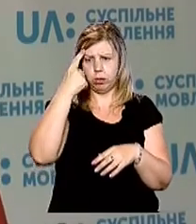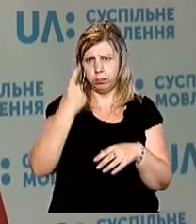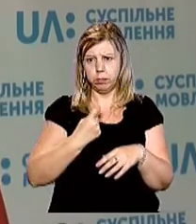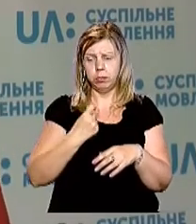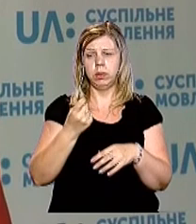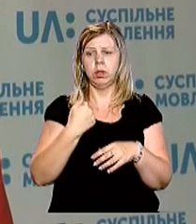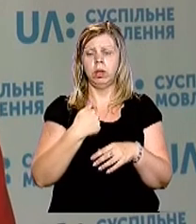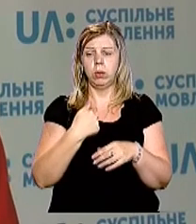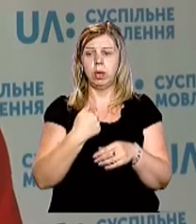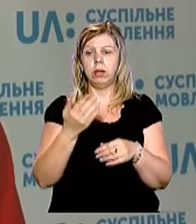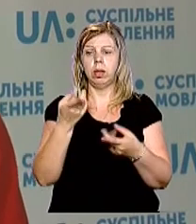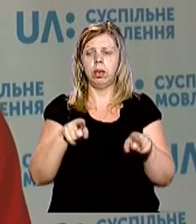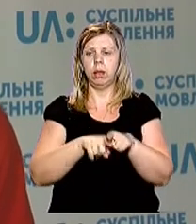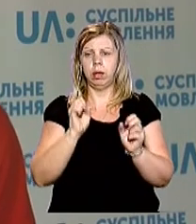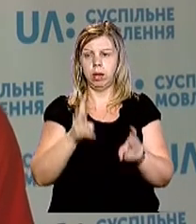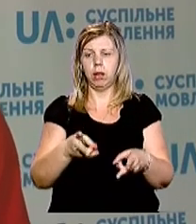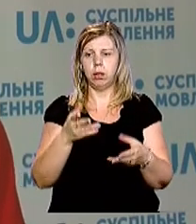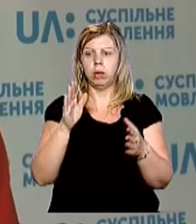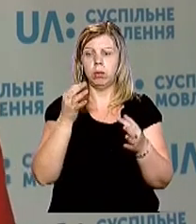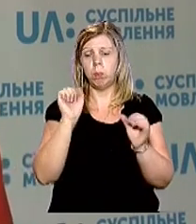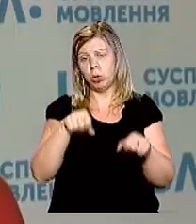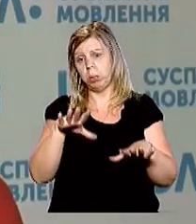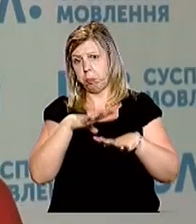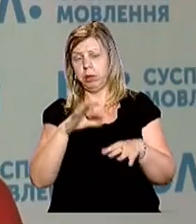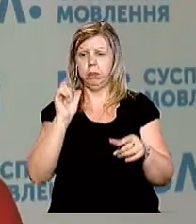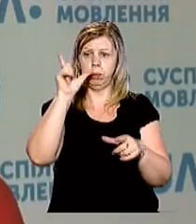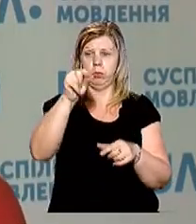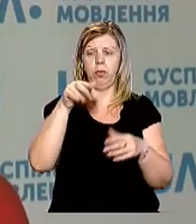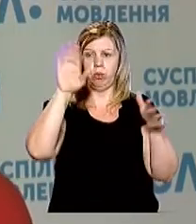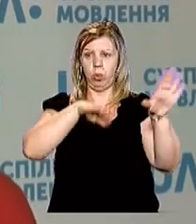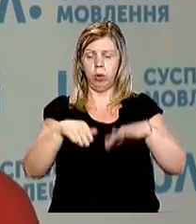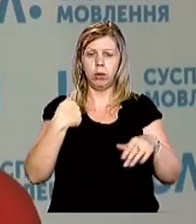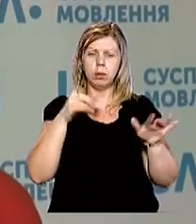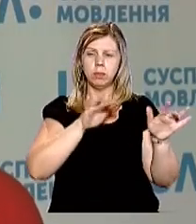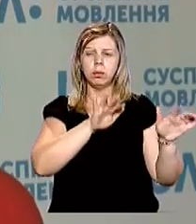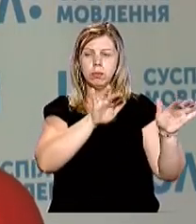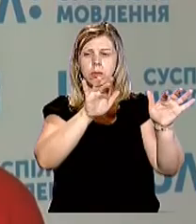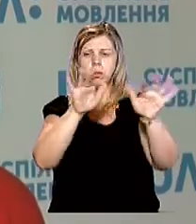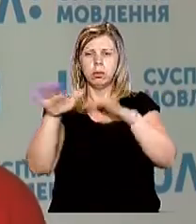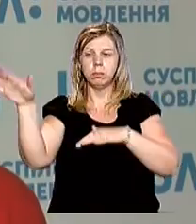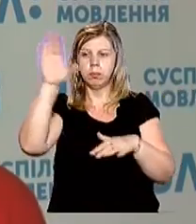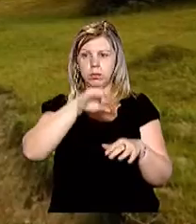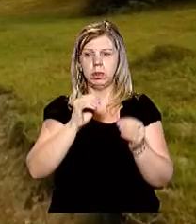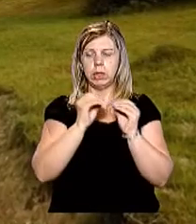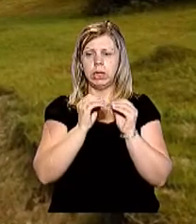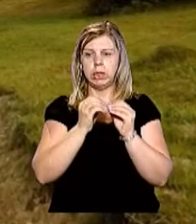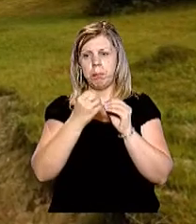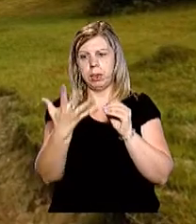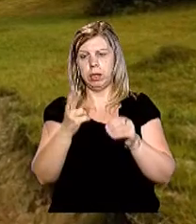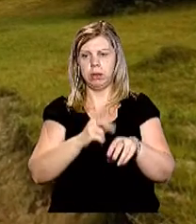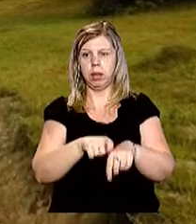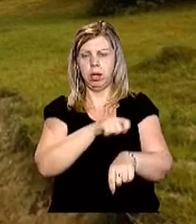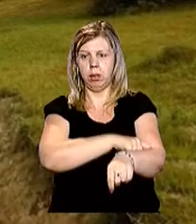інформація до нас, так як припустили, що він міг піти в гори. Території прочісували навкруг села, в районі 10-15